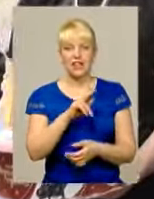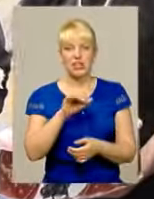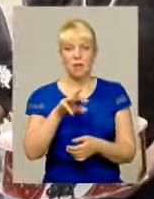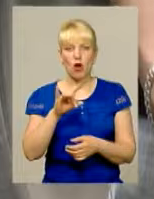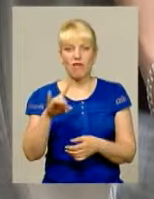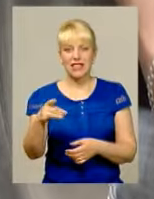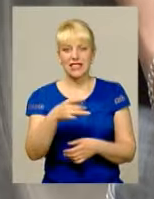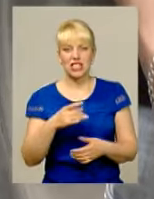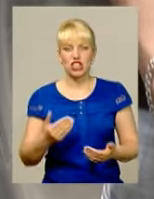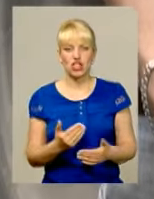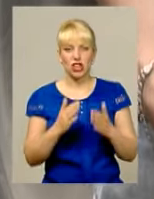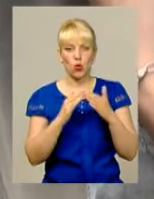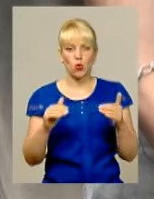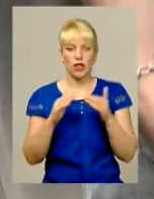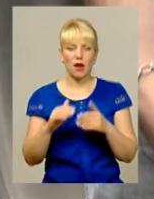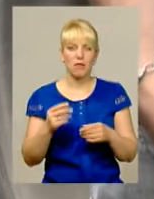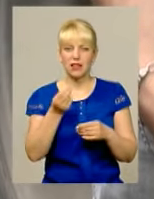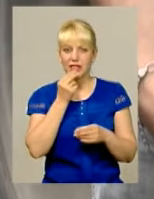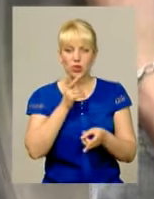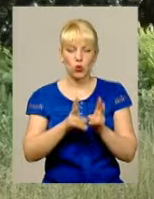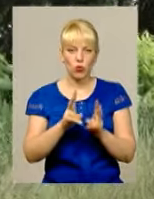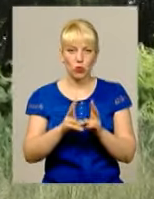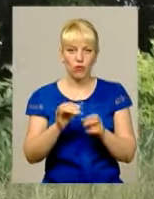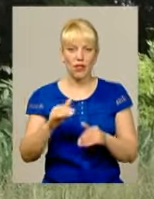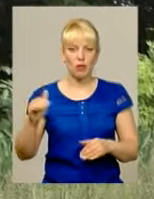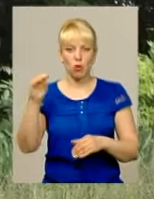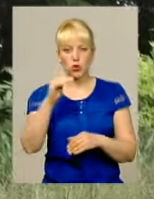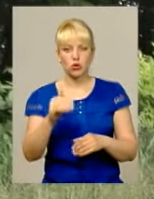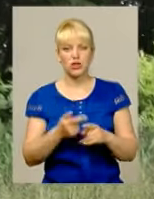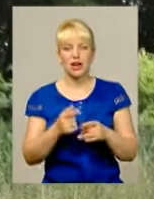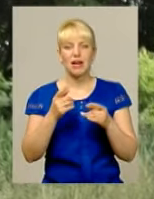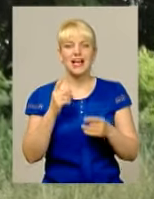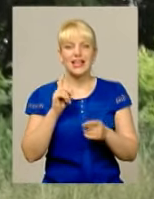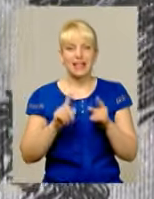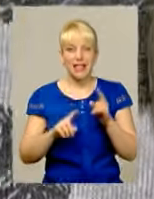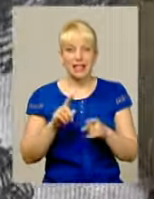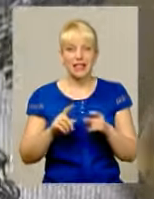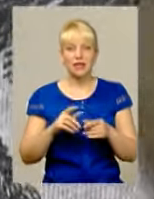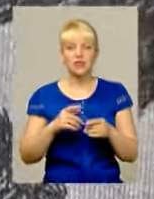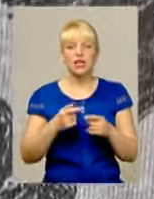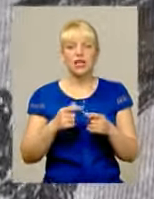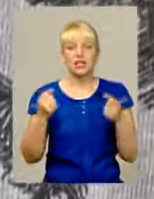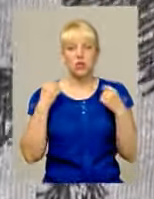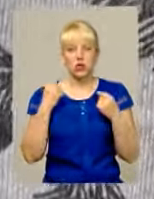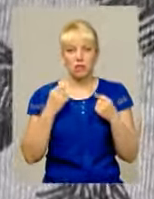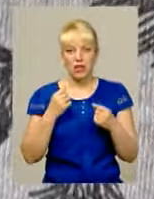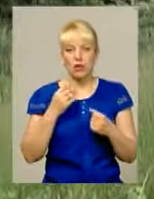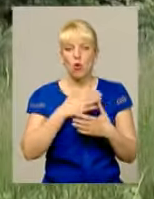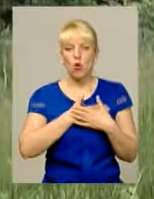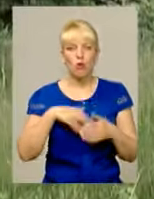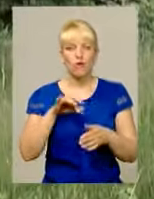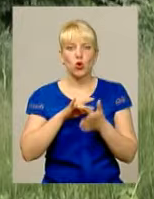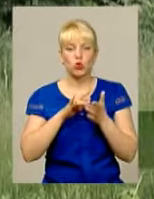районі, жили у наметах, їжу готували просто неба Деяким юним спортсменам любов до туристичних пригод дісталася у спадок